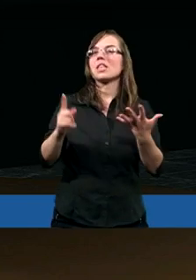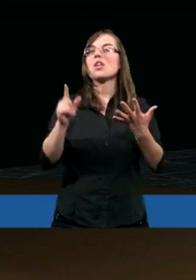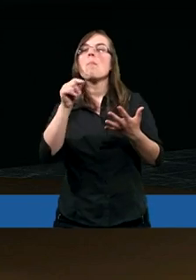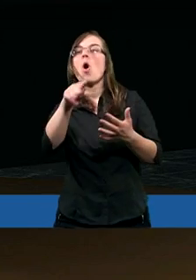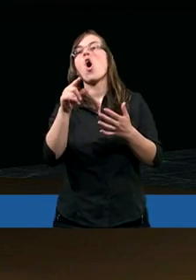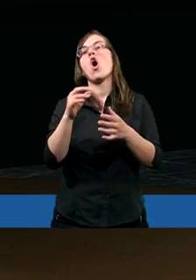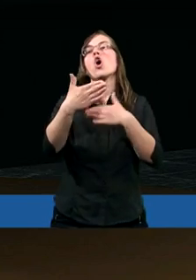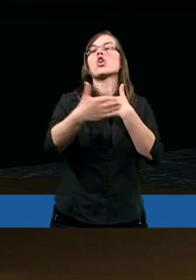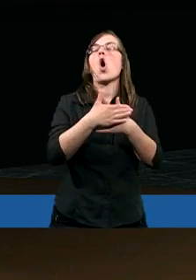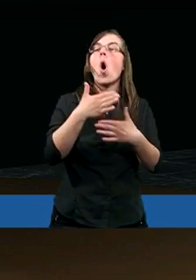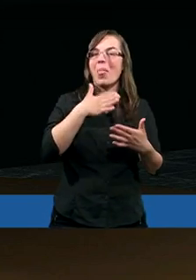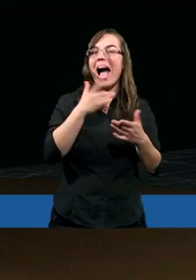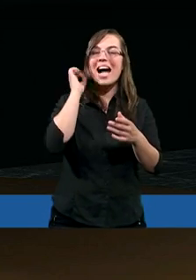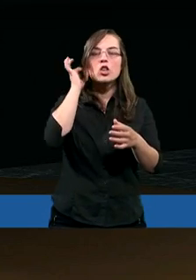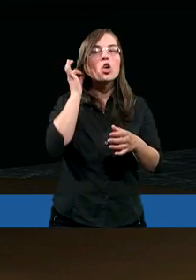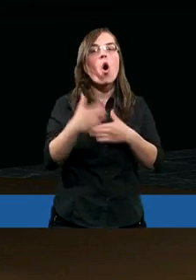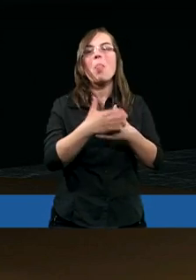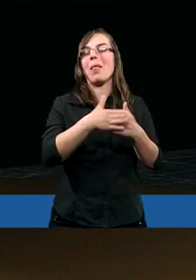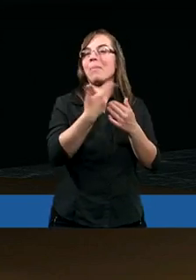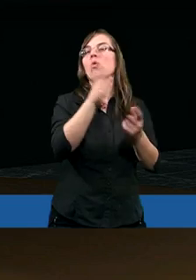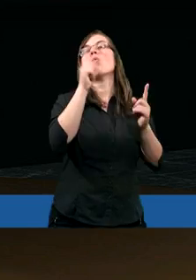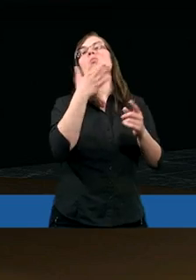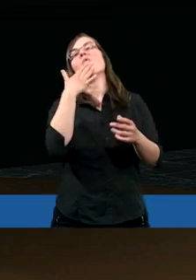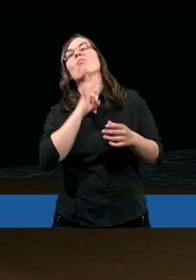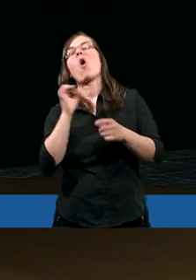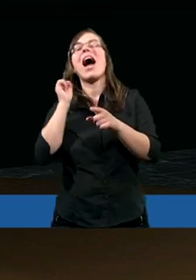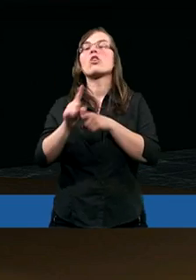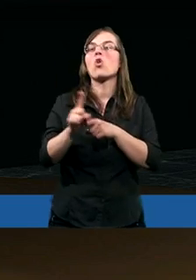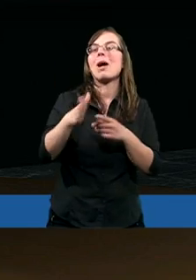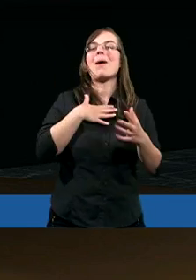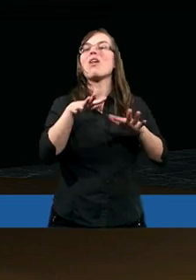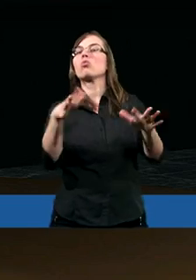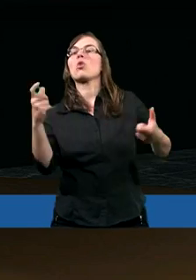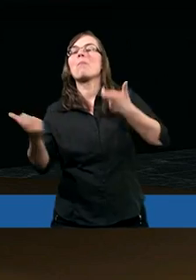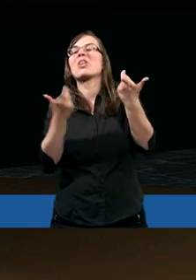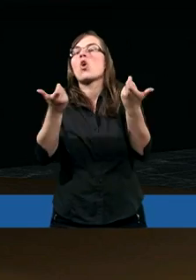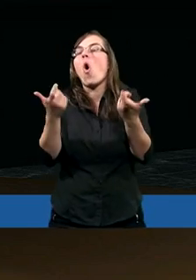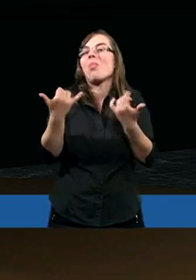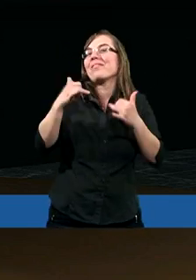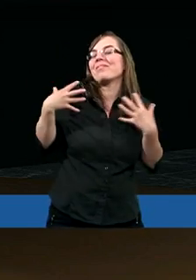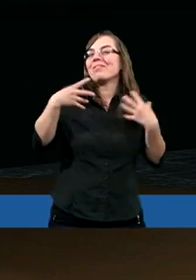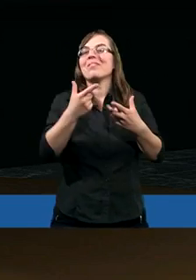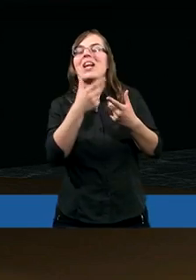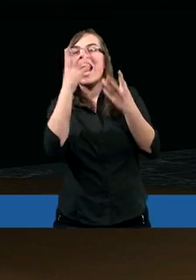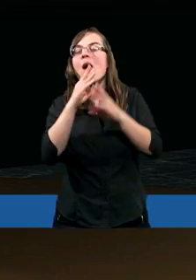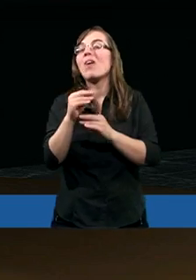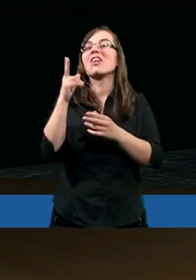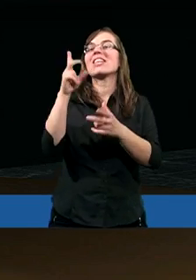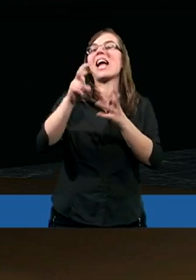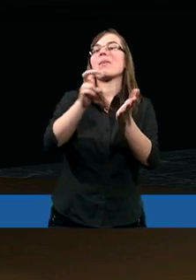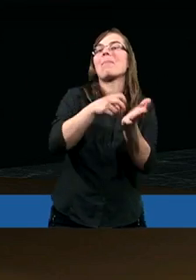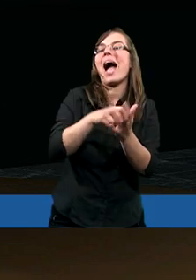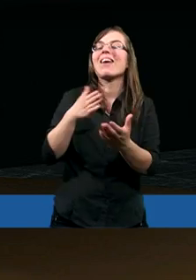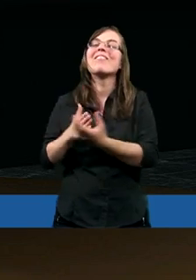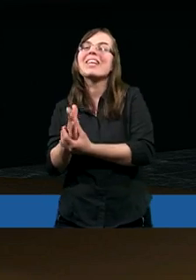siostrą, ma różne przygody. Ale widzimy, że on w tej wierze to wzrasta. Nabiera zaufania do Pana Boga. I kiedy